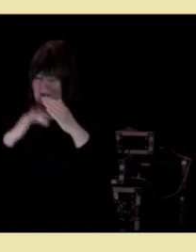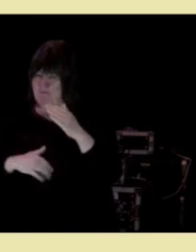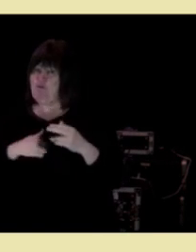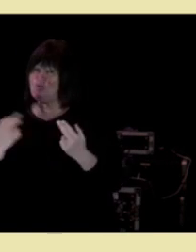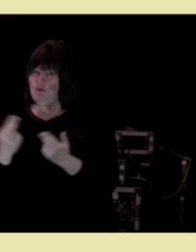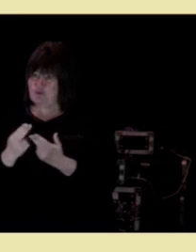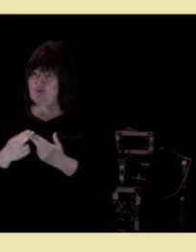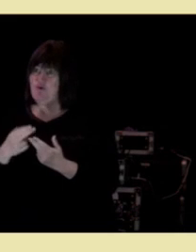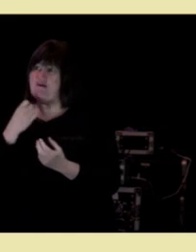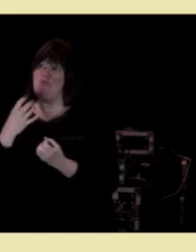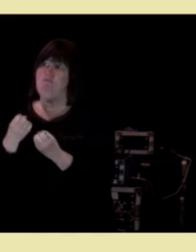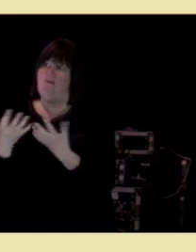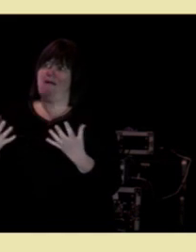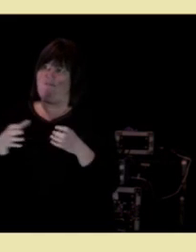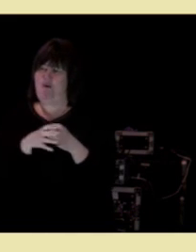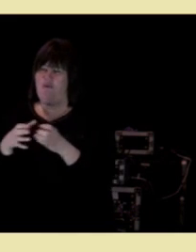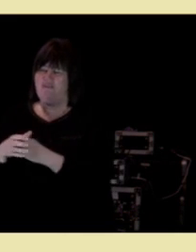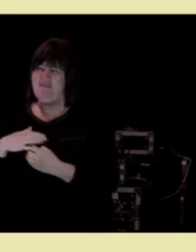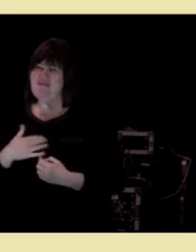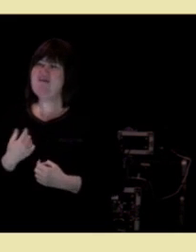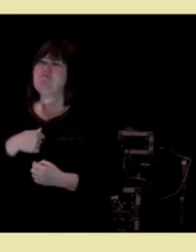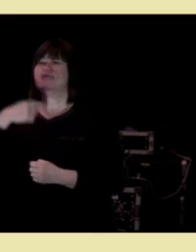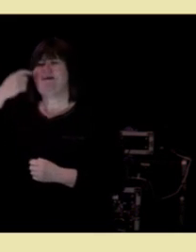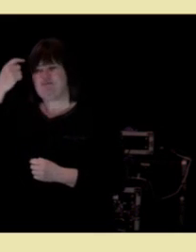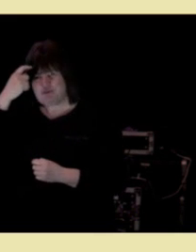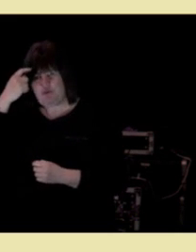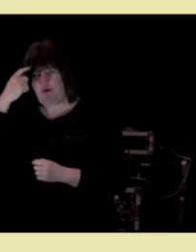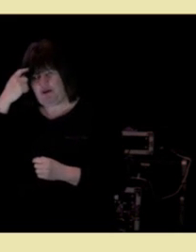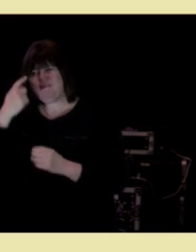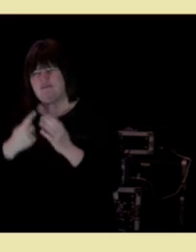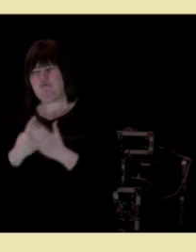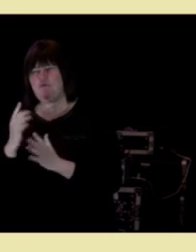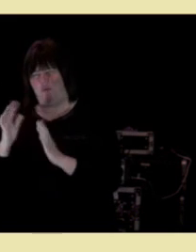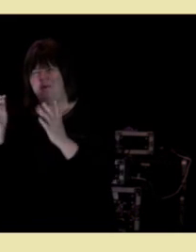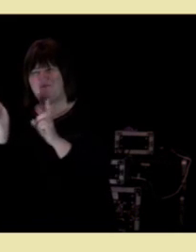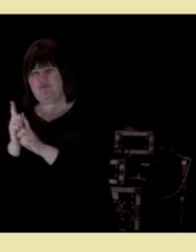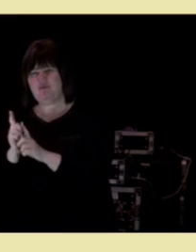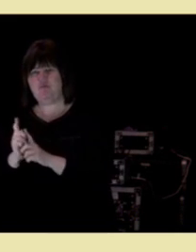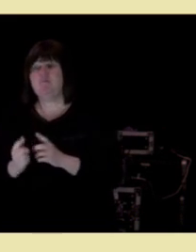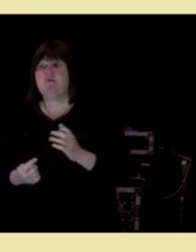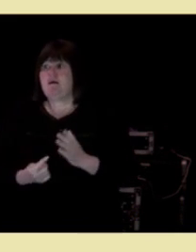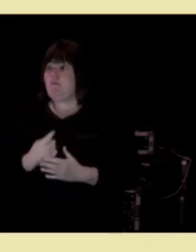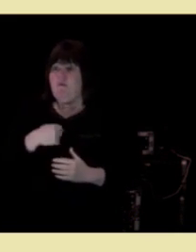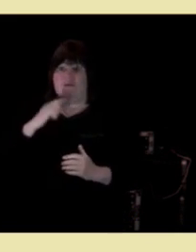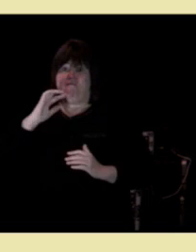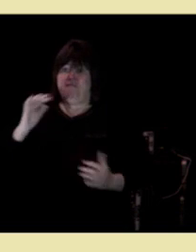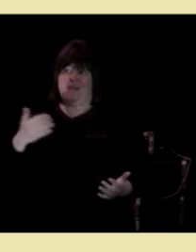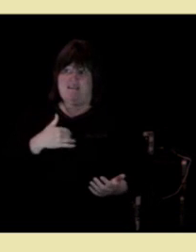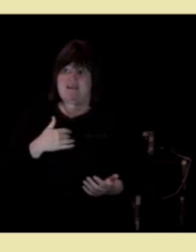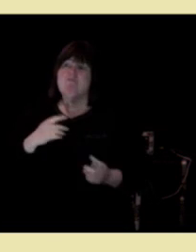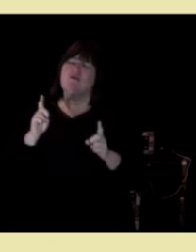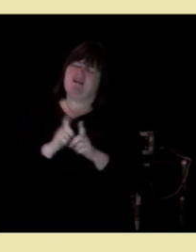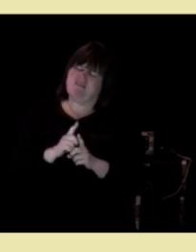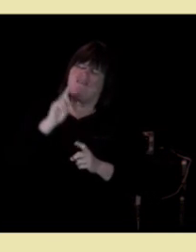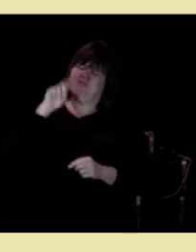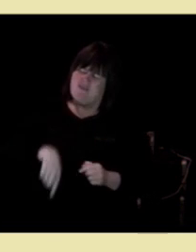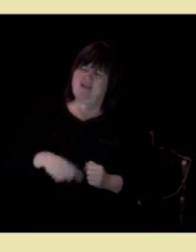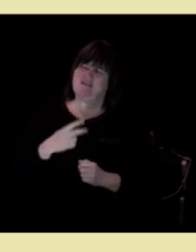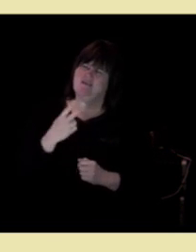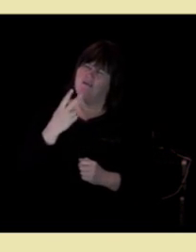forstår at jeg kan oppleve det. Men det kan godt være at jeg ikke vet men jeg vet da likevel et par ting.